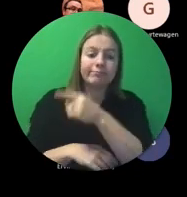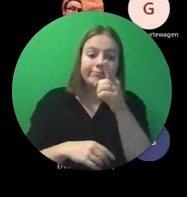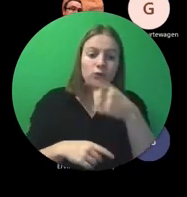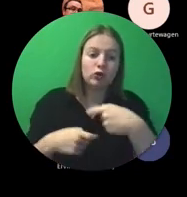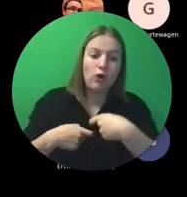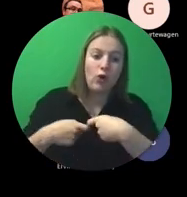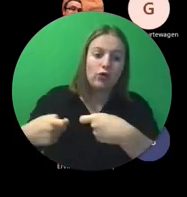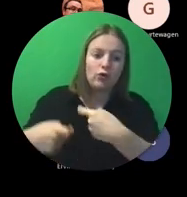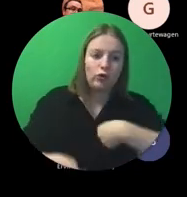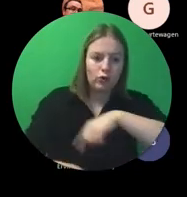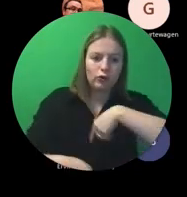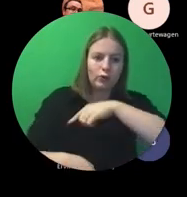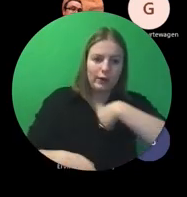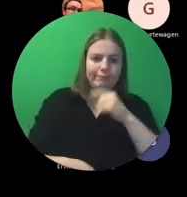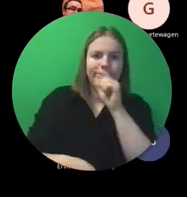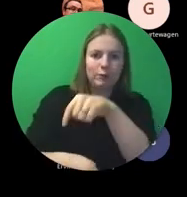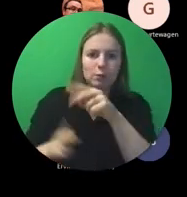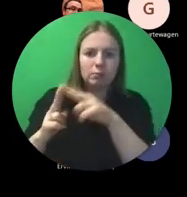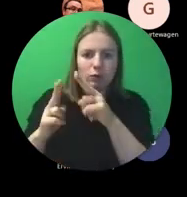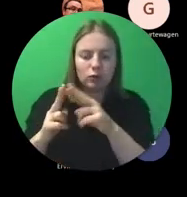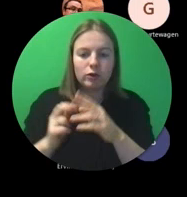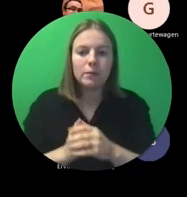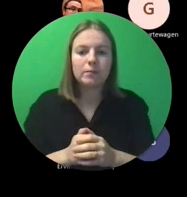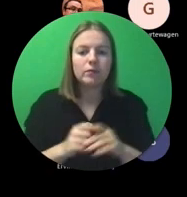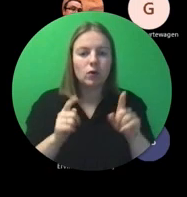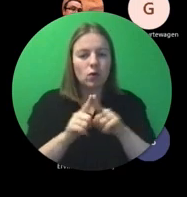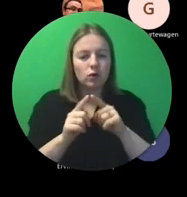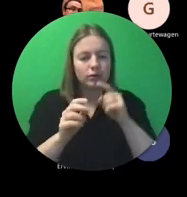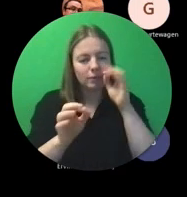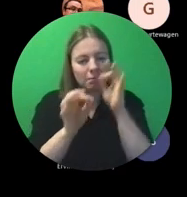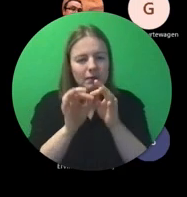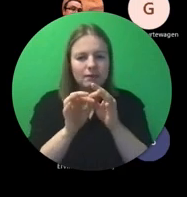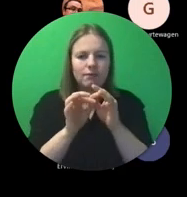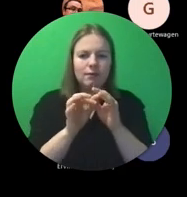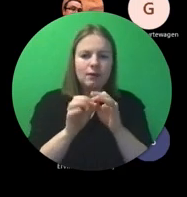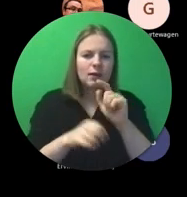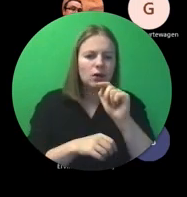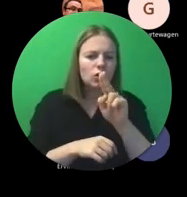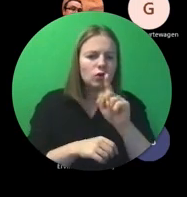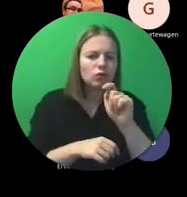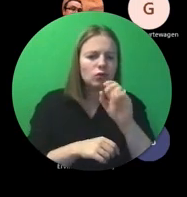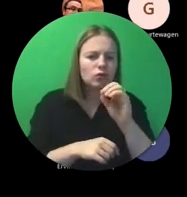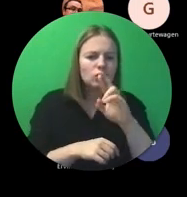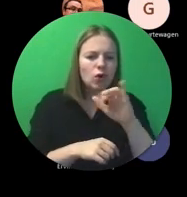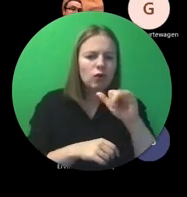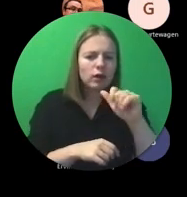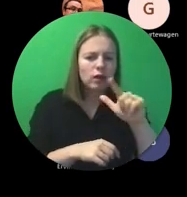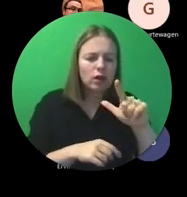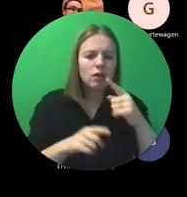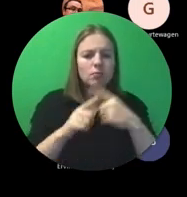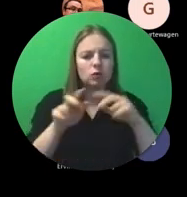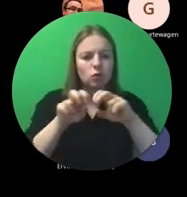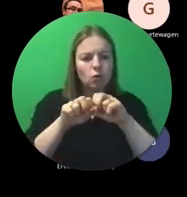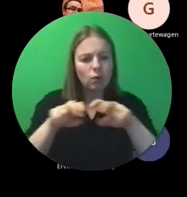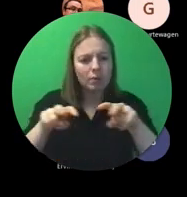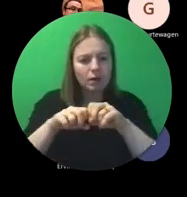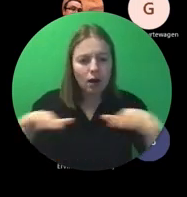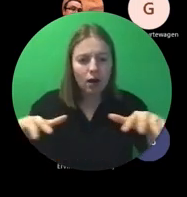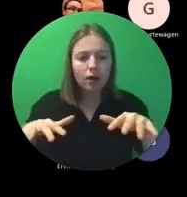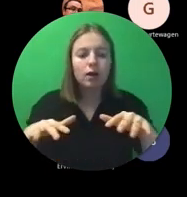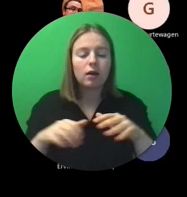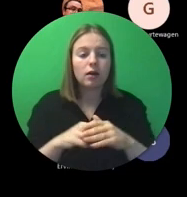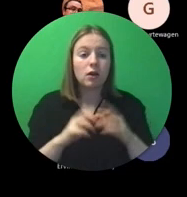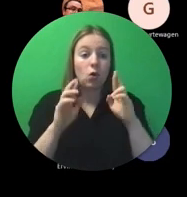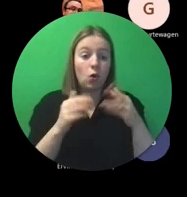natuurlijk gerichte tutorials en webinars ik zei al van in de tijd mobility tool nu hopelijk de